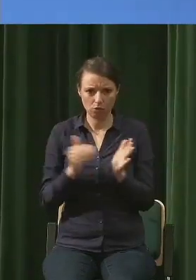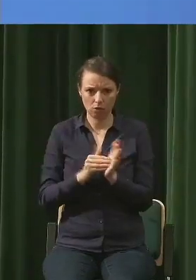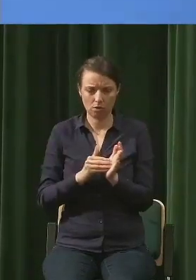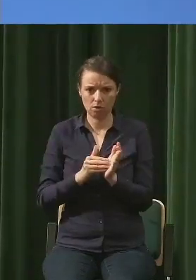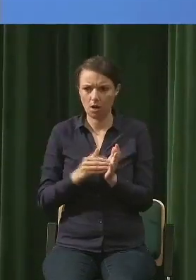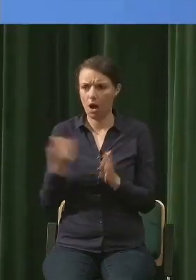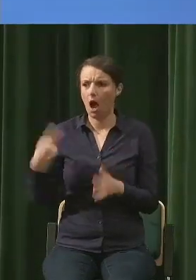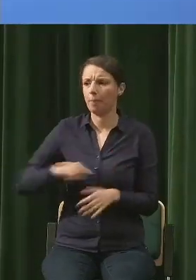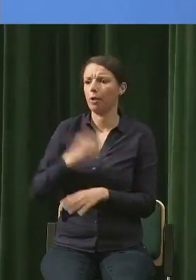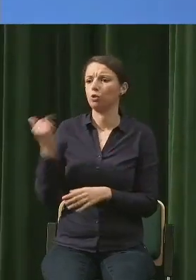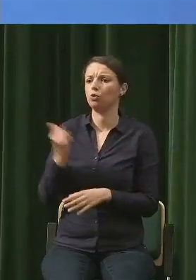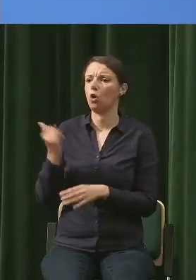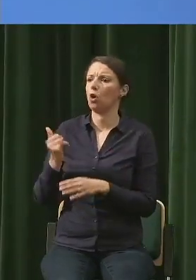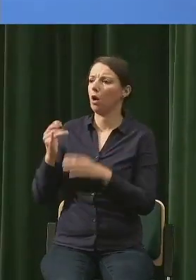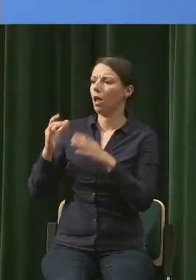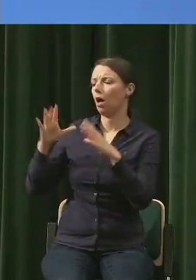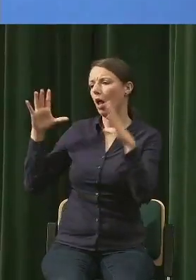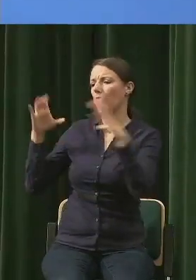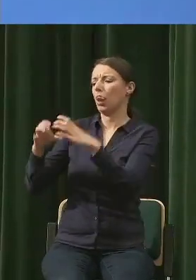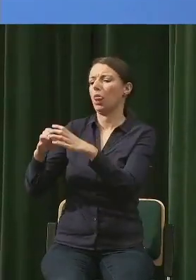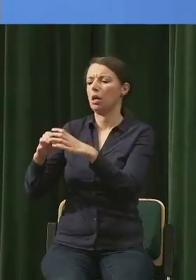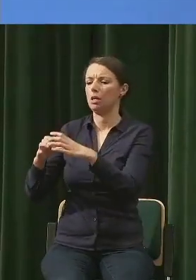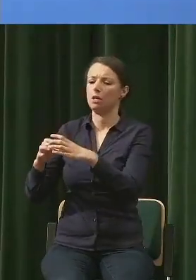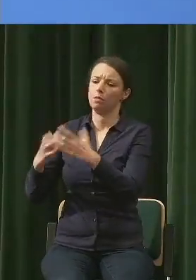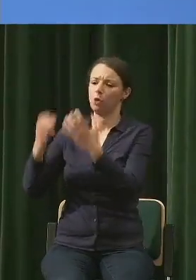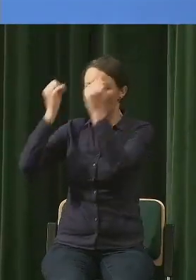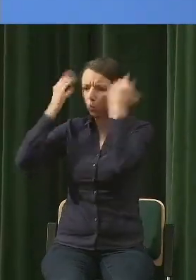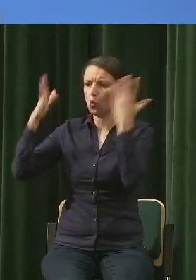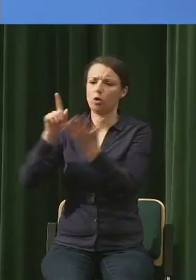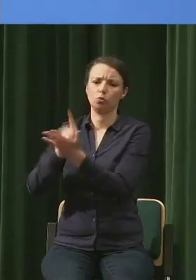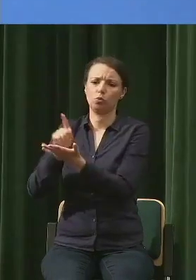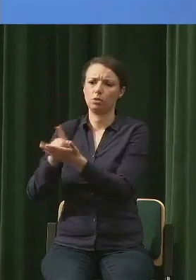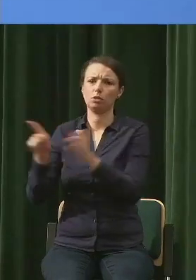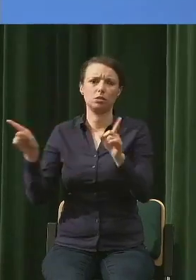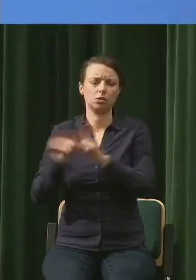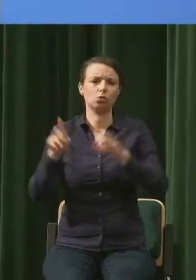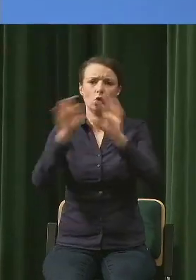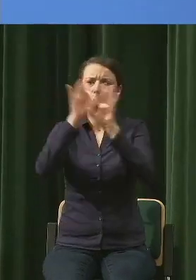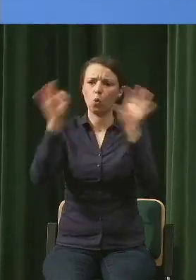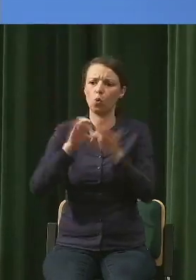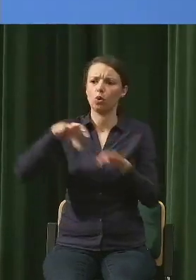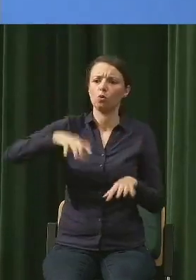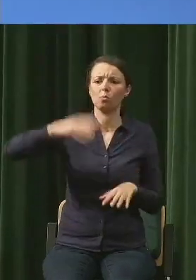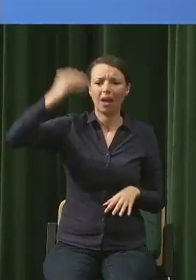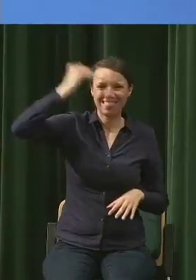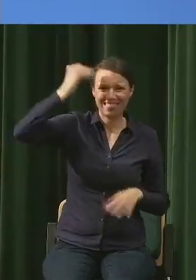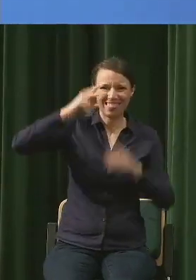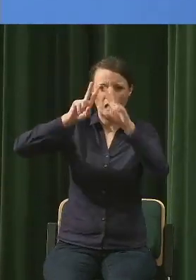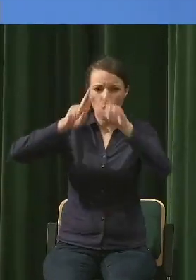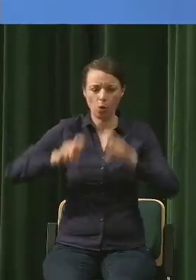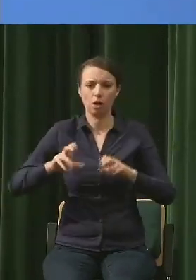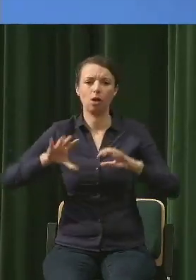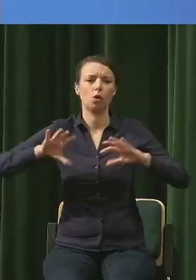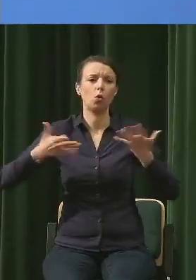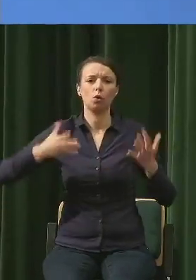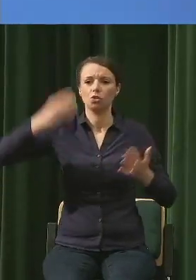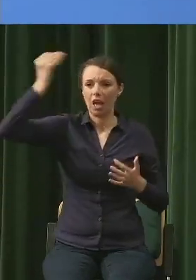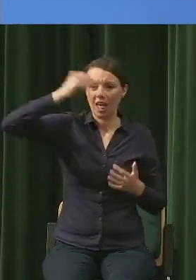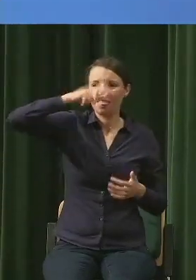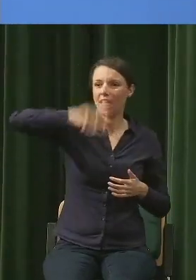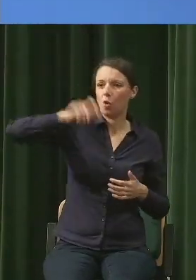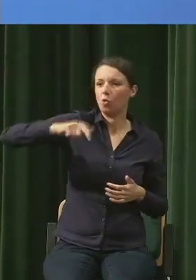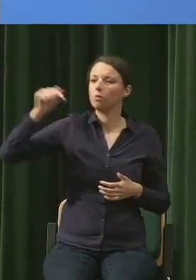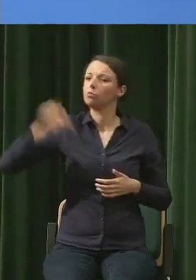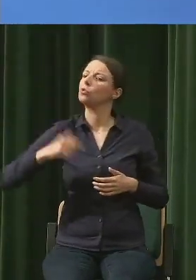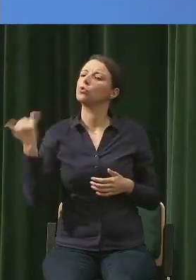sukcesu. I tu też mówię o nauce, że naukowcy muszą wciąż udowadniać i